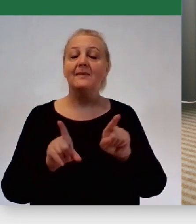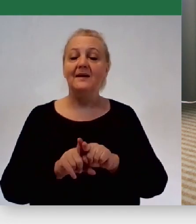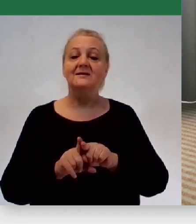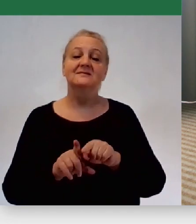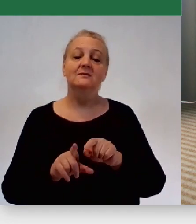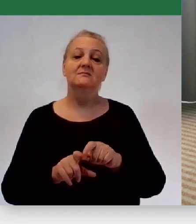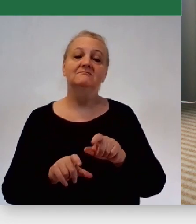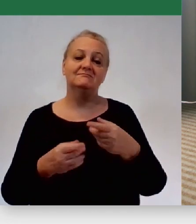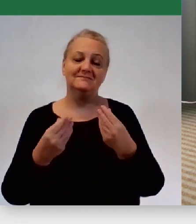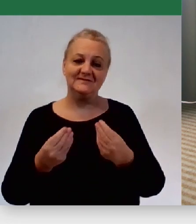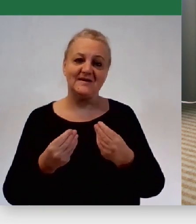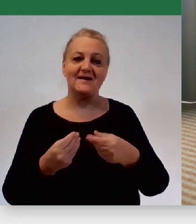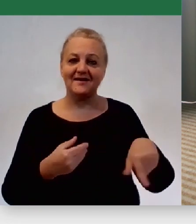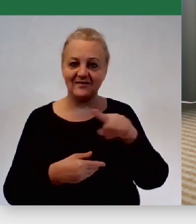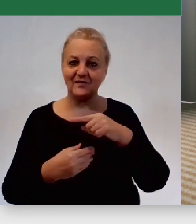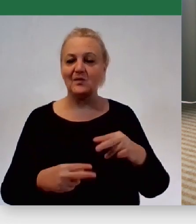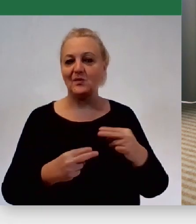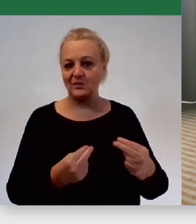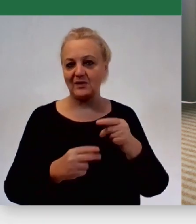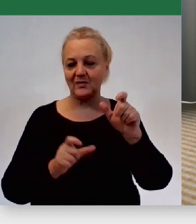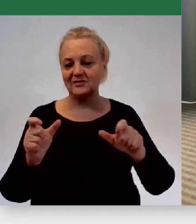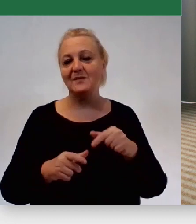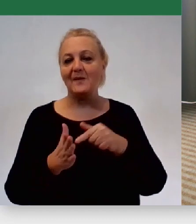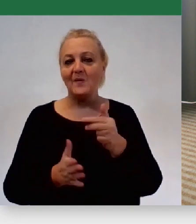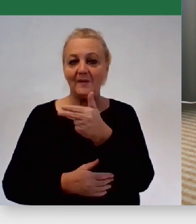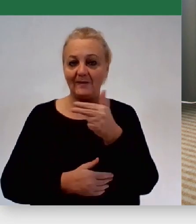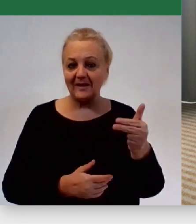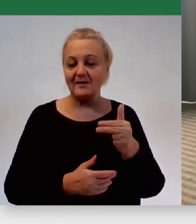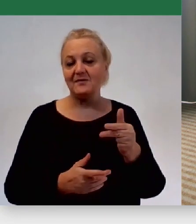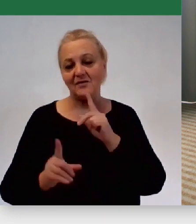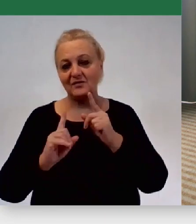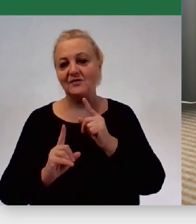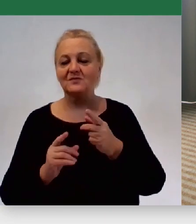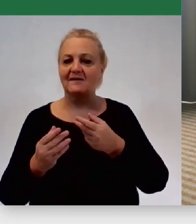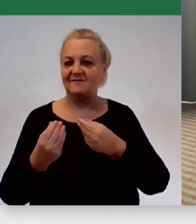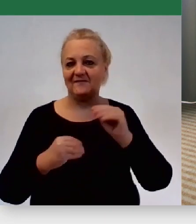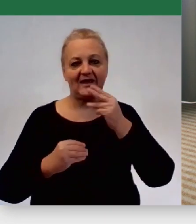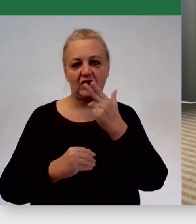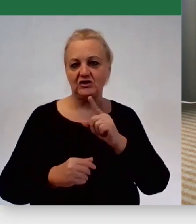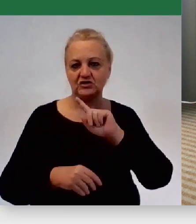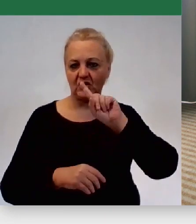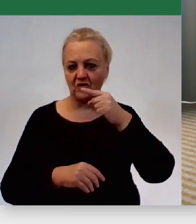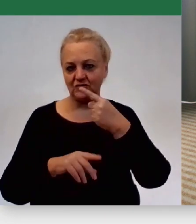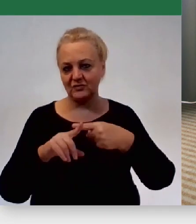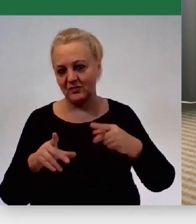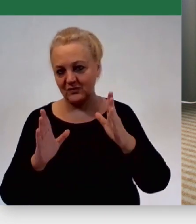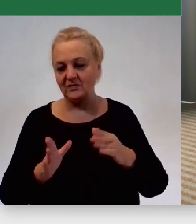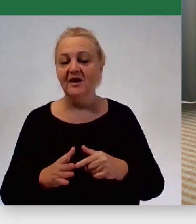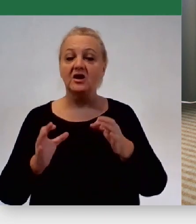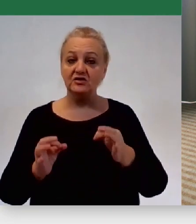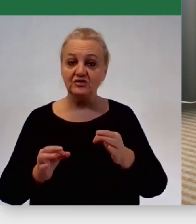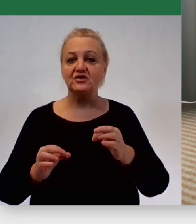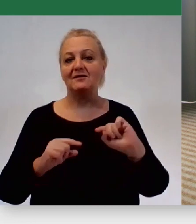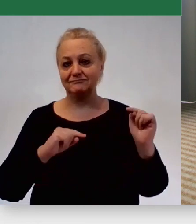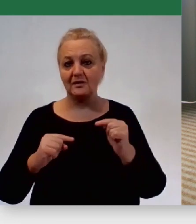spotkania znakomity i myślę, że o tym temacie możemy i będziemy rozmawiać więcej niż te półtorej godziny tutaj w samym formacie panelu,